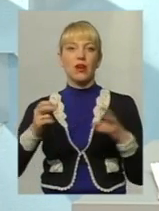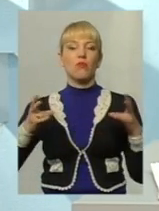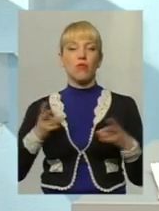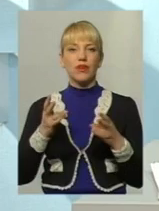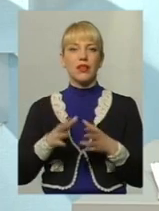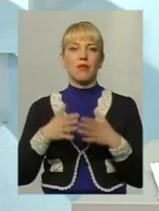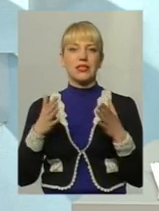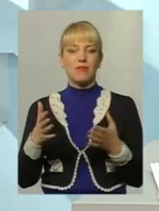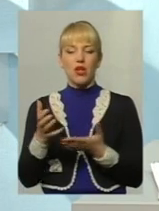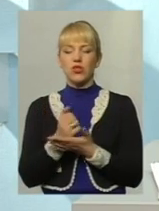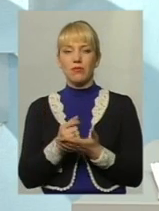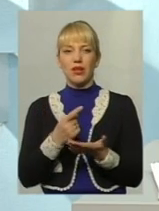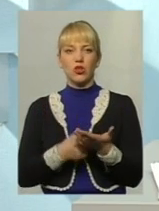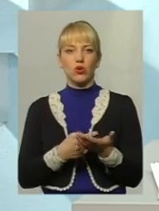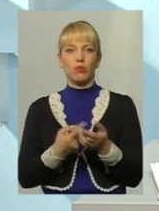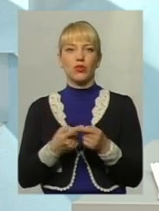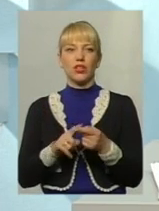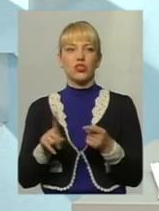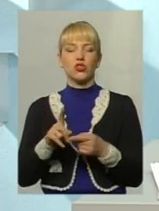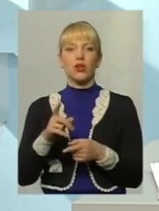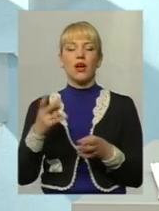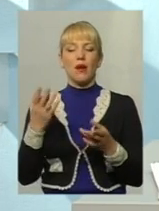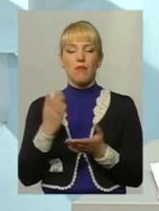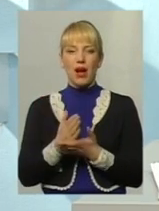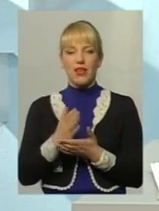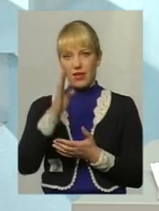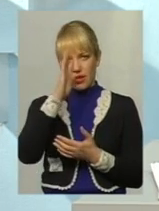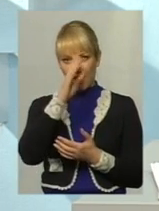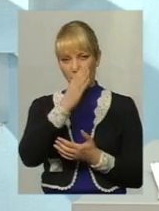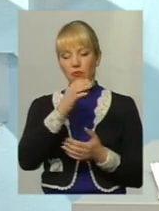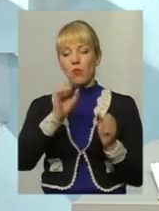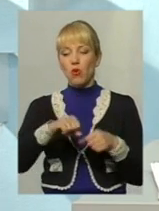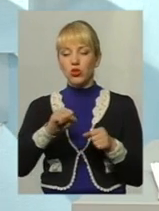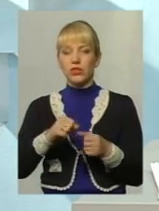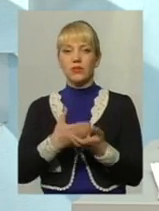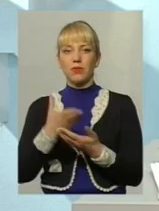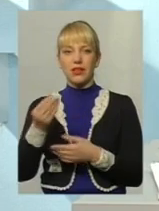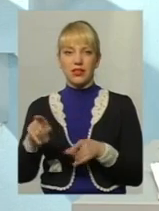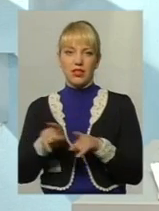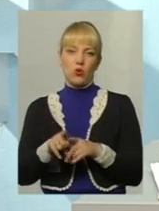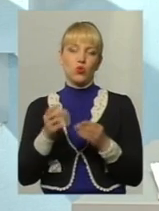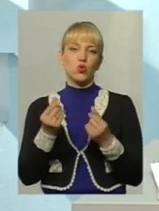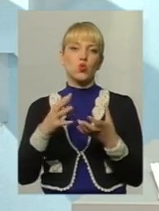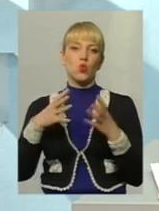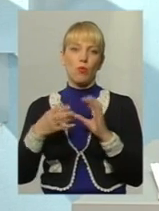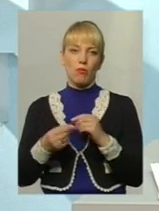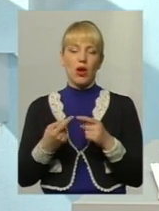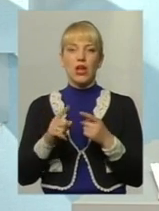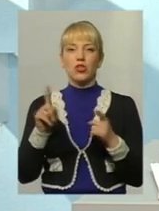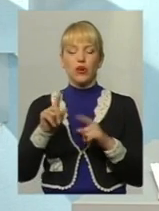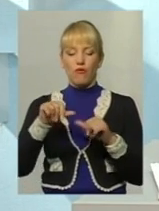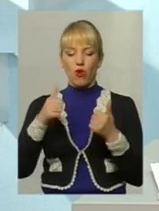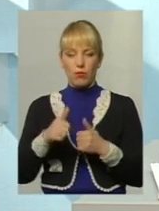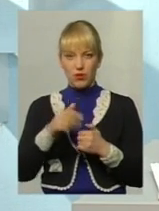максимально зібрати доказів про те, що він має можливість сплачувати таку суму. Тому що, дійсно, зазвичай оформлені на мінімальній